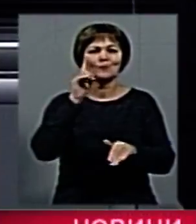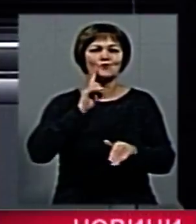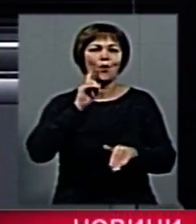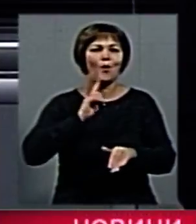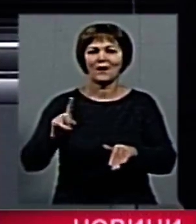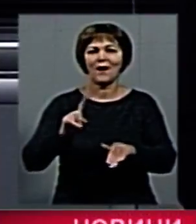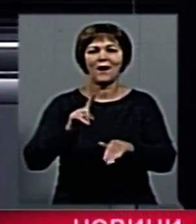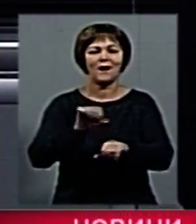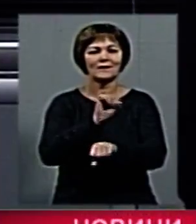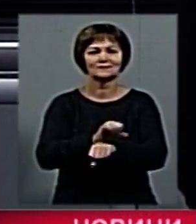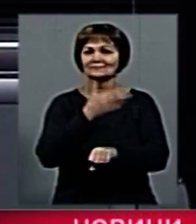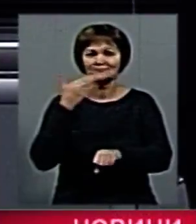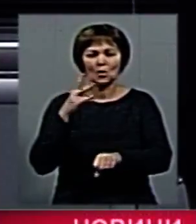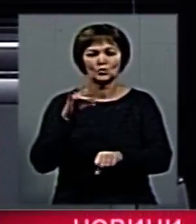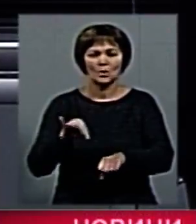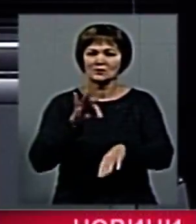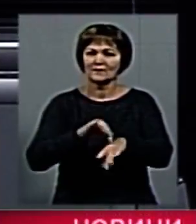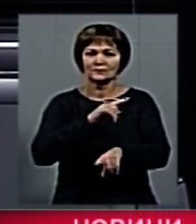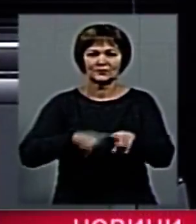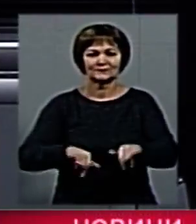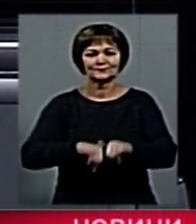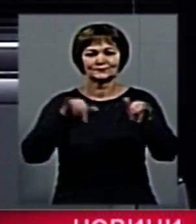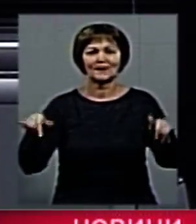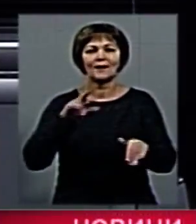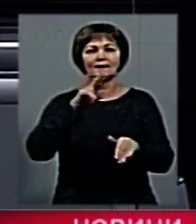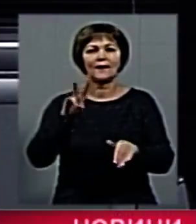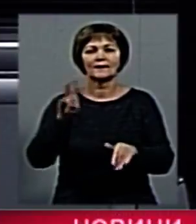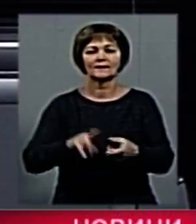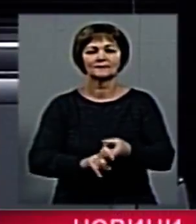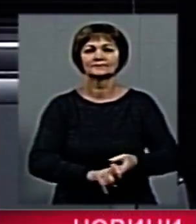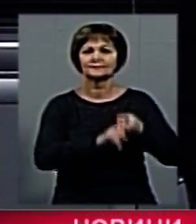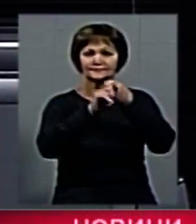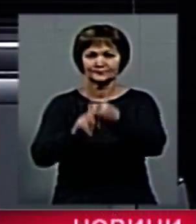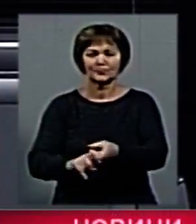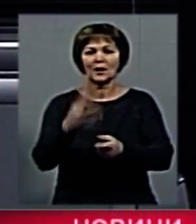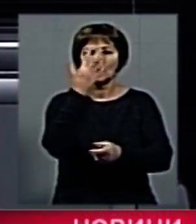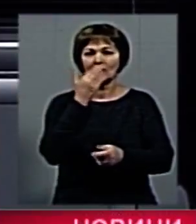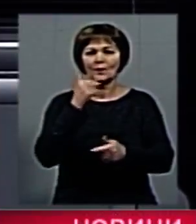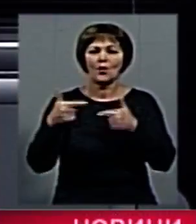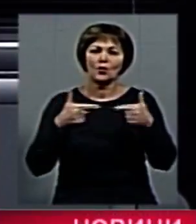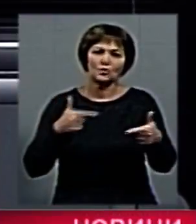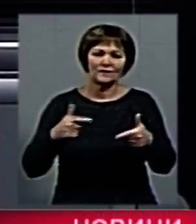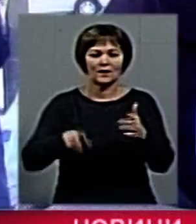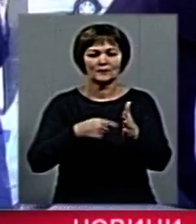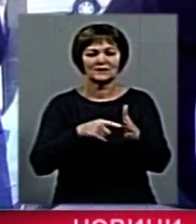захворюваність стрімко зростає. Як не підчепити грип і чи готові зустріти інфекцію містяни?